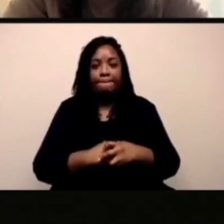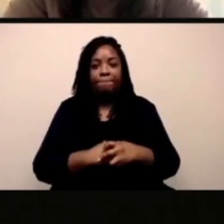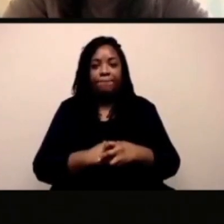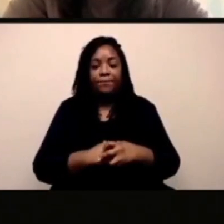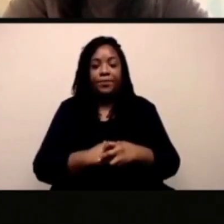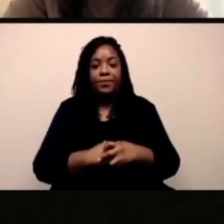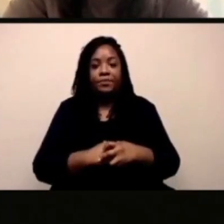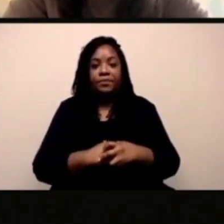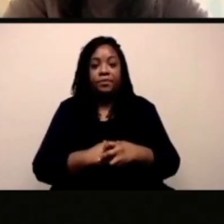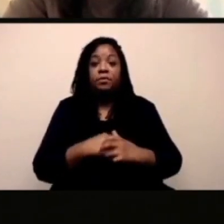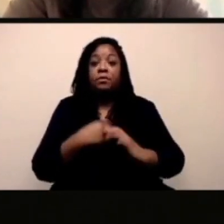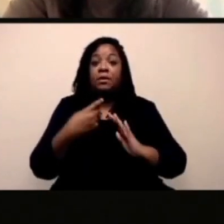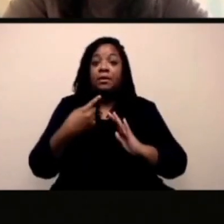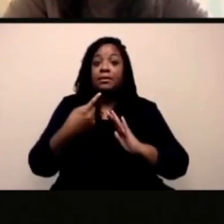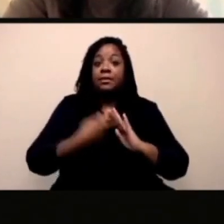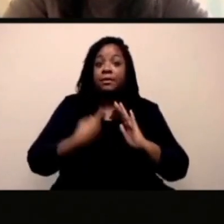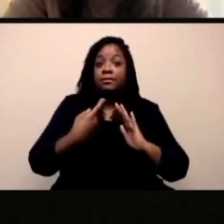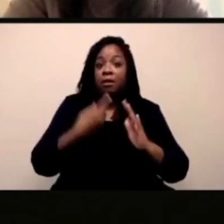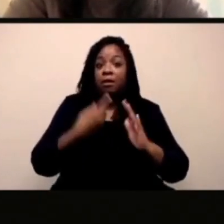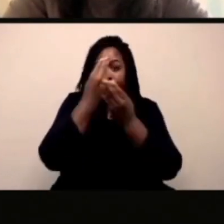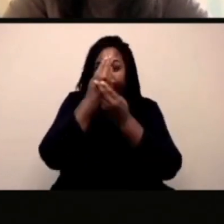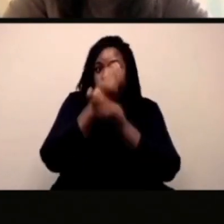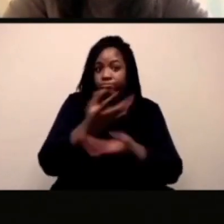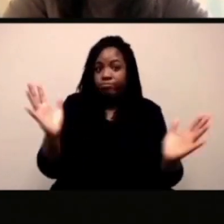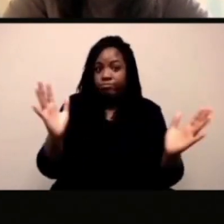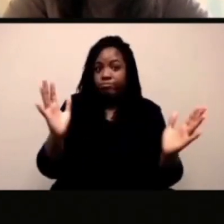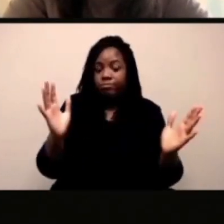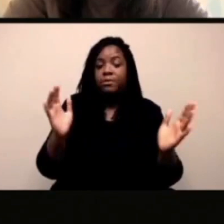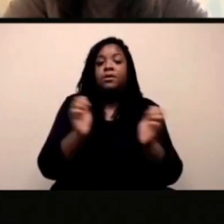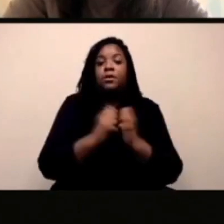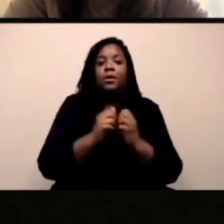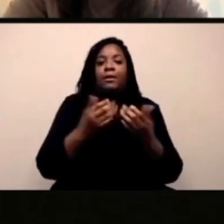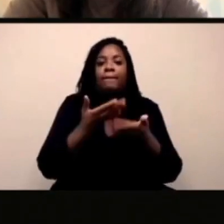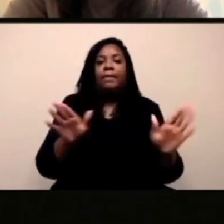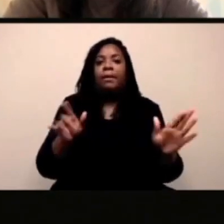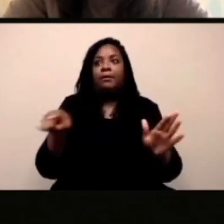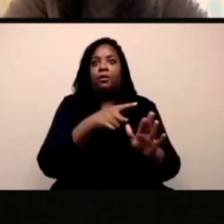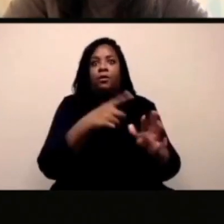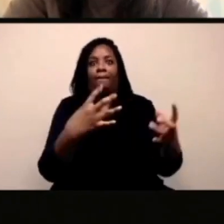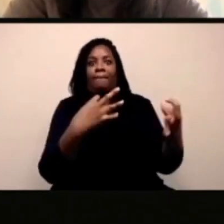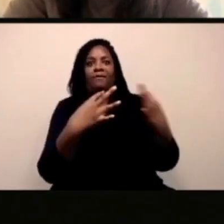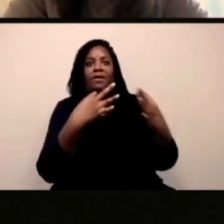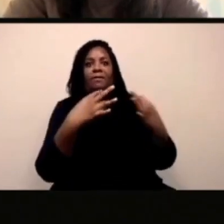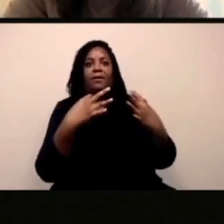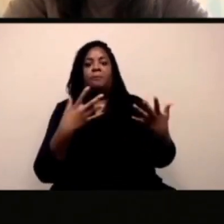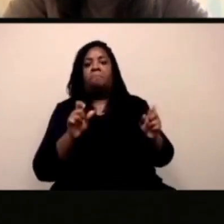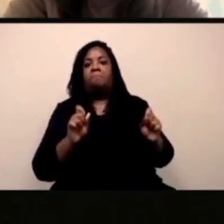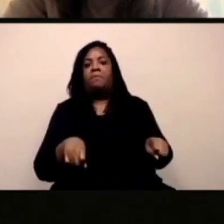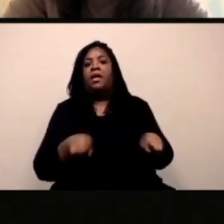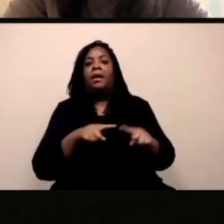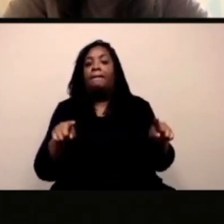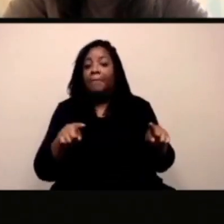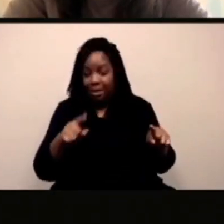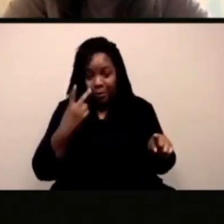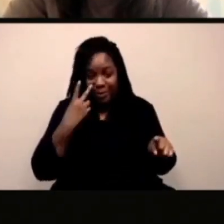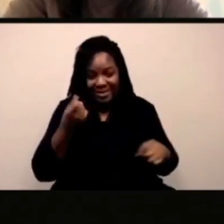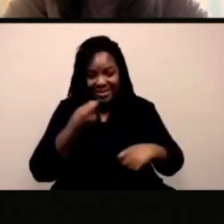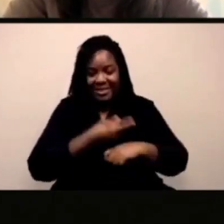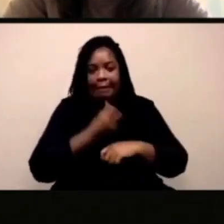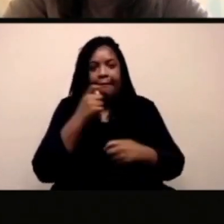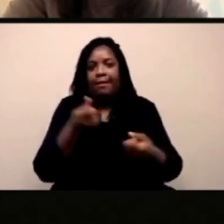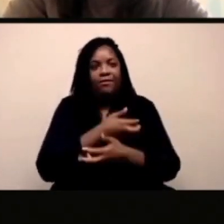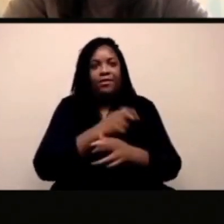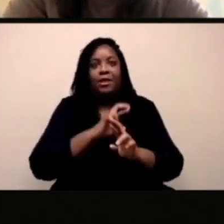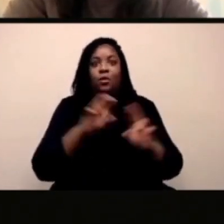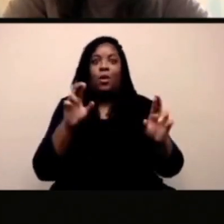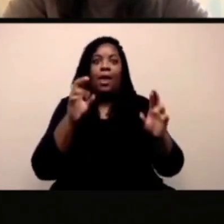un team creativo di varie possibilità e in qualche caso possiamo condividere con